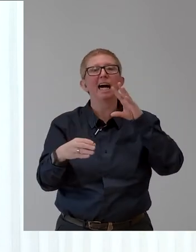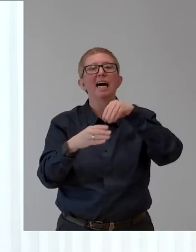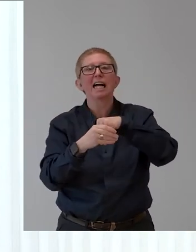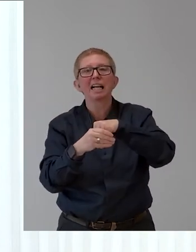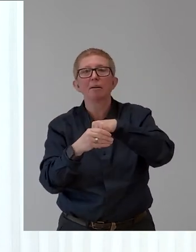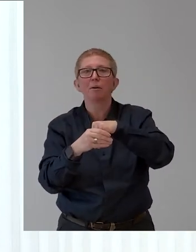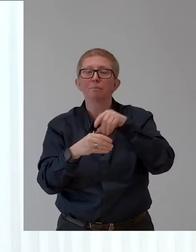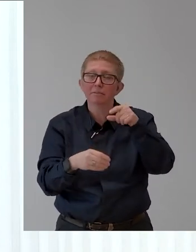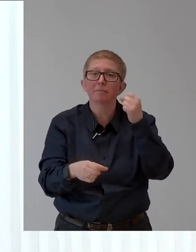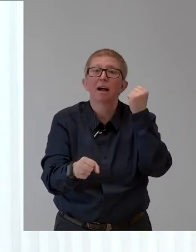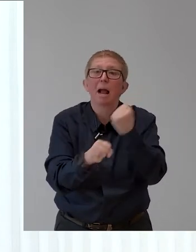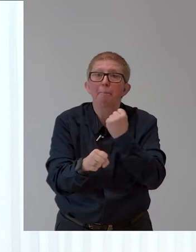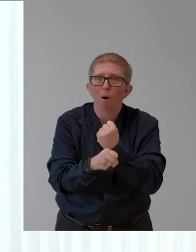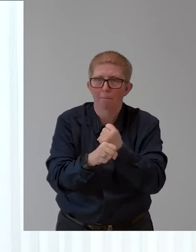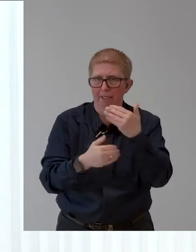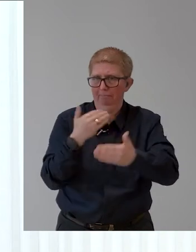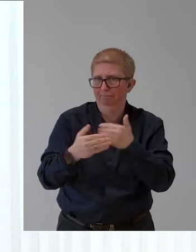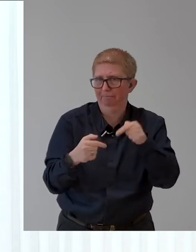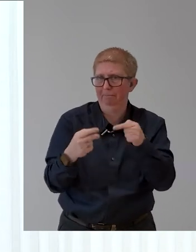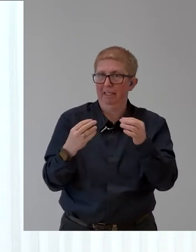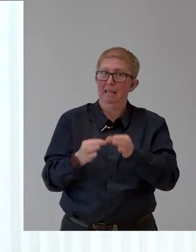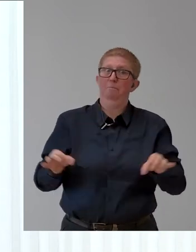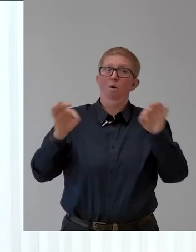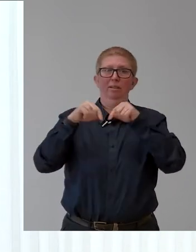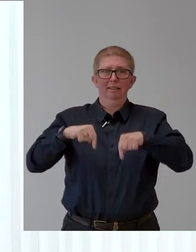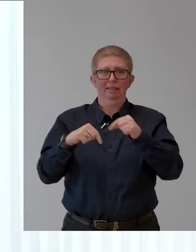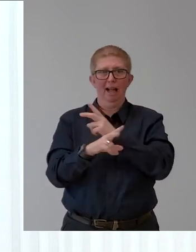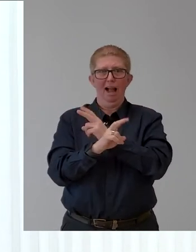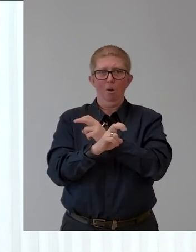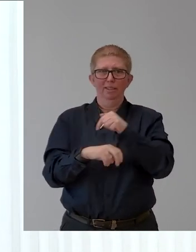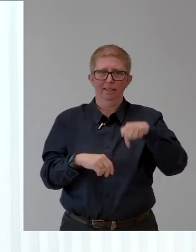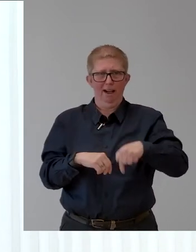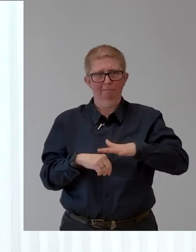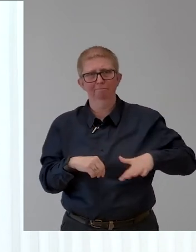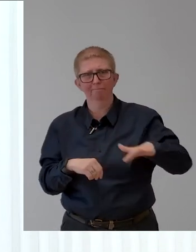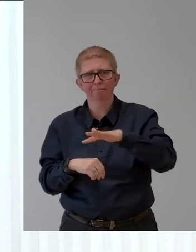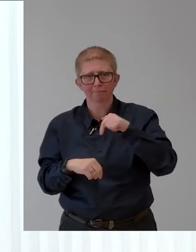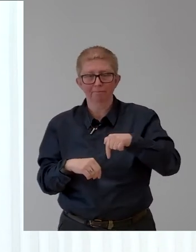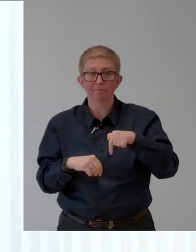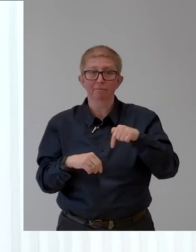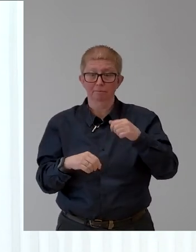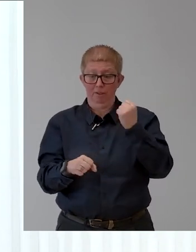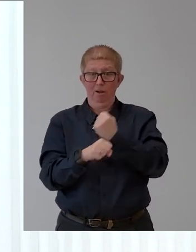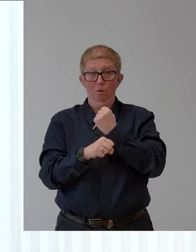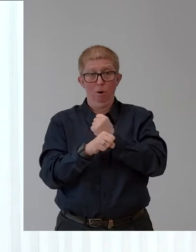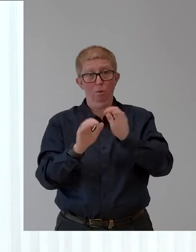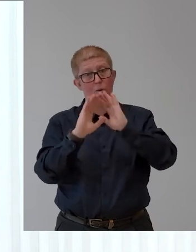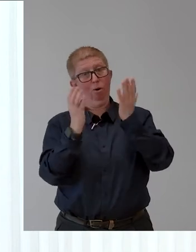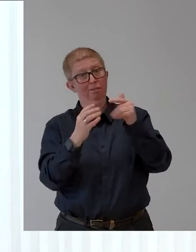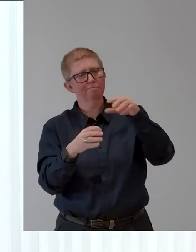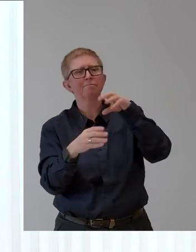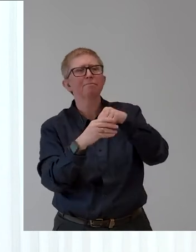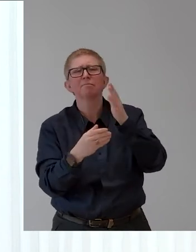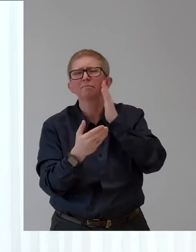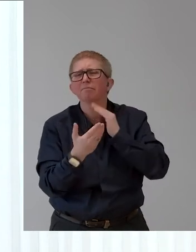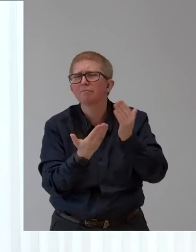the Austrian corporate world. And we are eager to learn more about what you are up to currently, Mr. Zadroziel. So